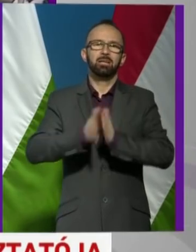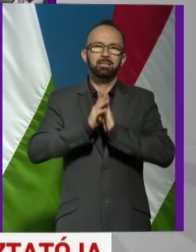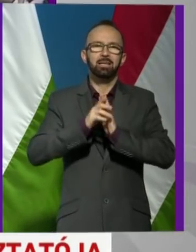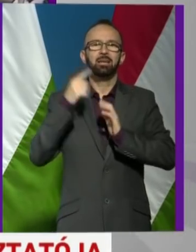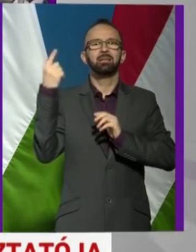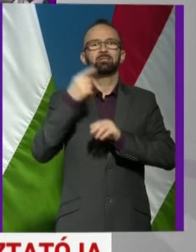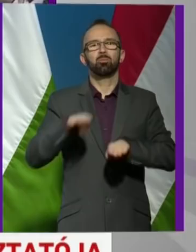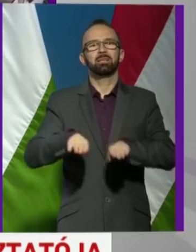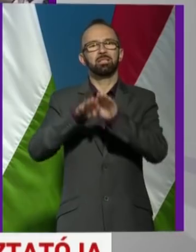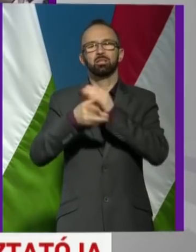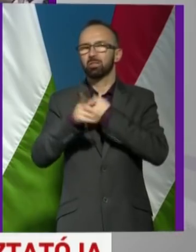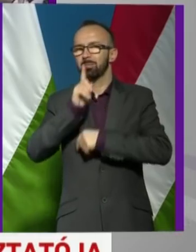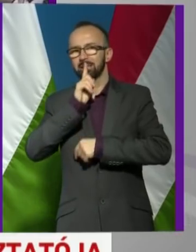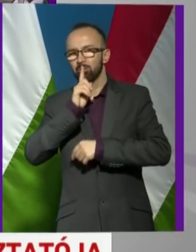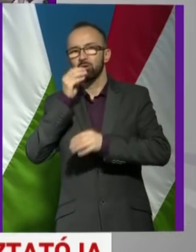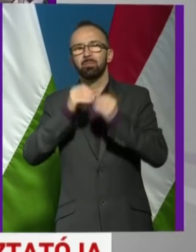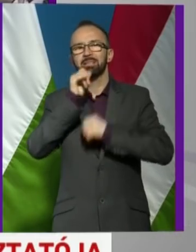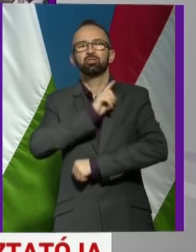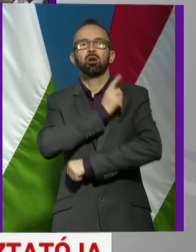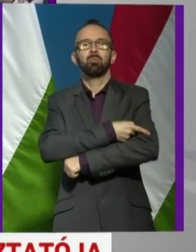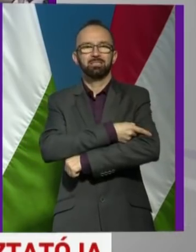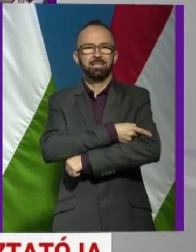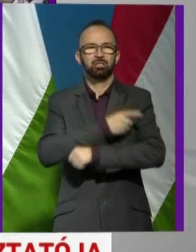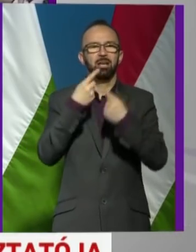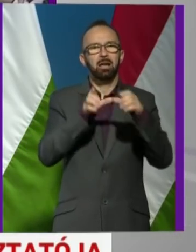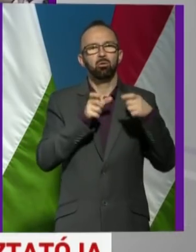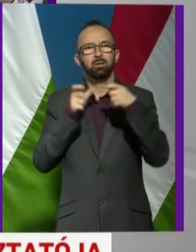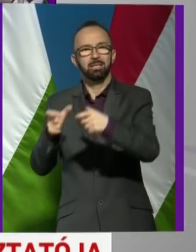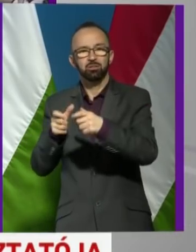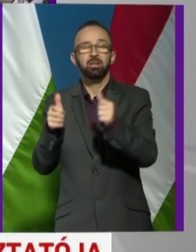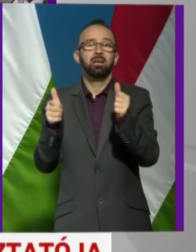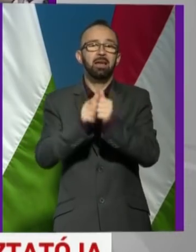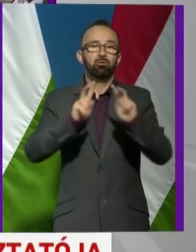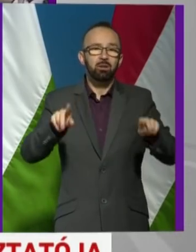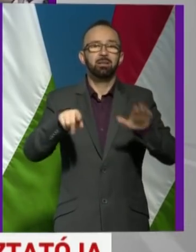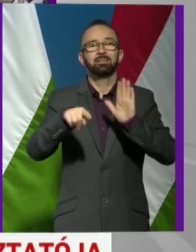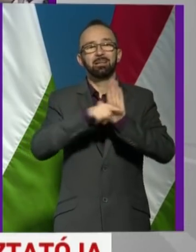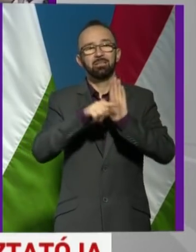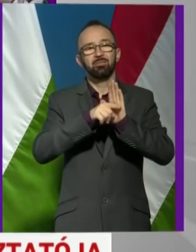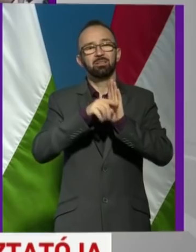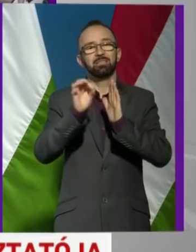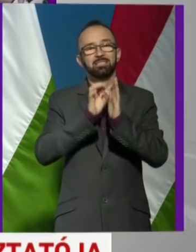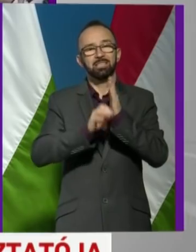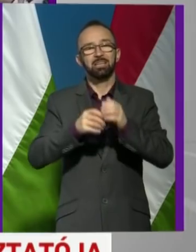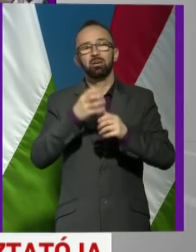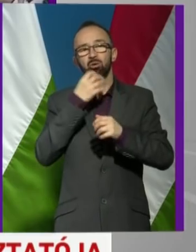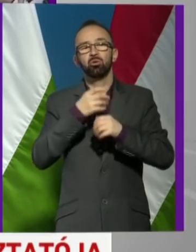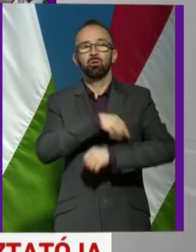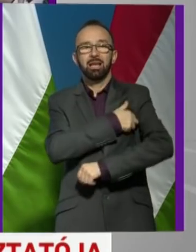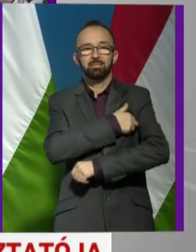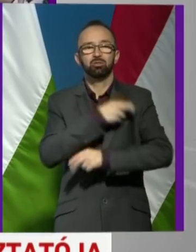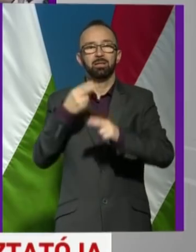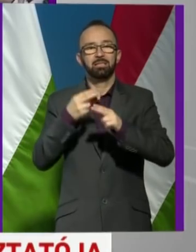szobatársainknak nem mondjon semmit, mert nincs kapacitás az elkülnítésre, és hogy együtt vannak negatívan teszteltek köhögő lázas